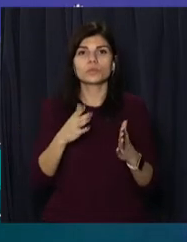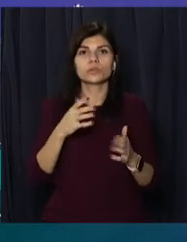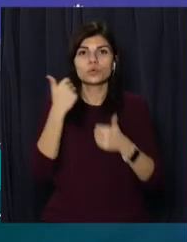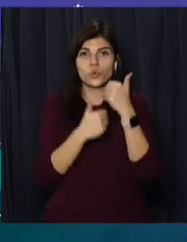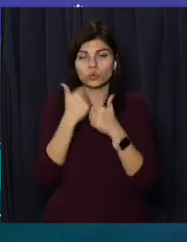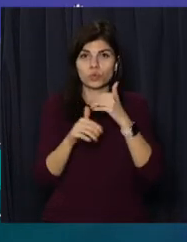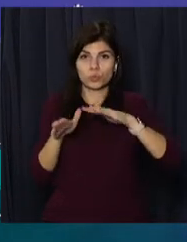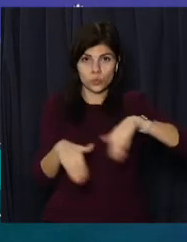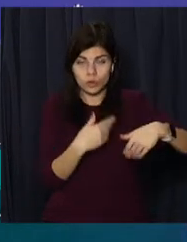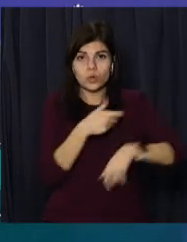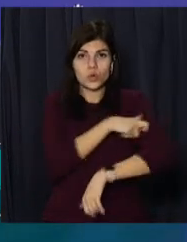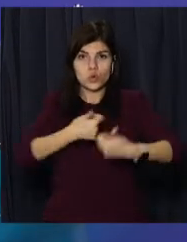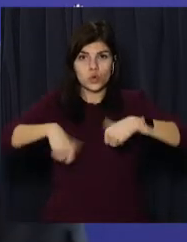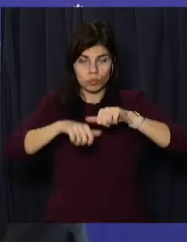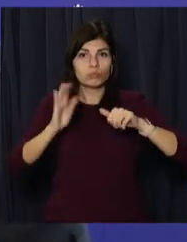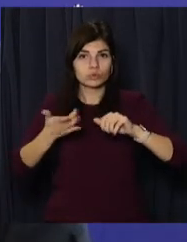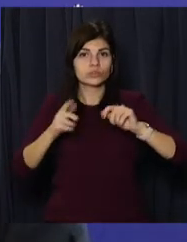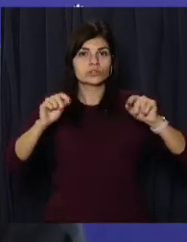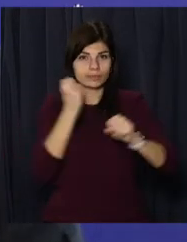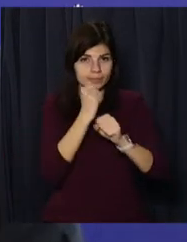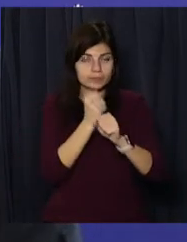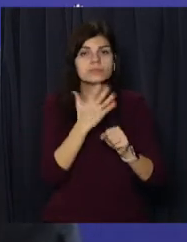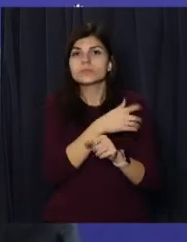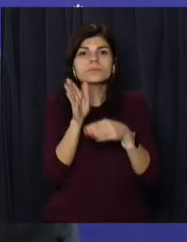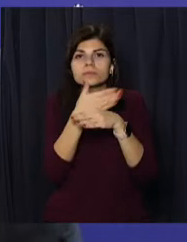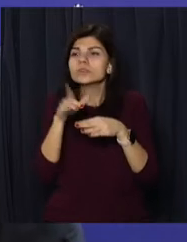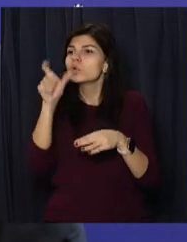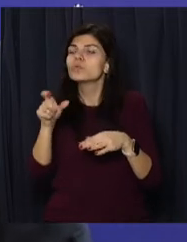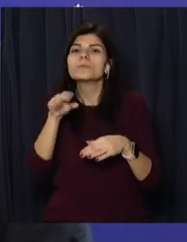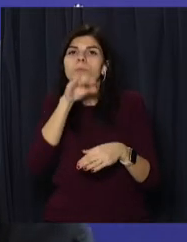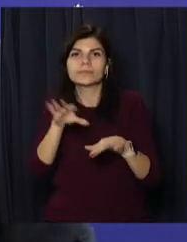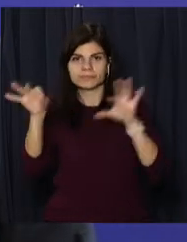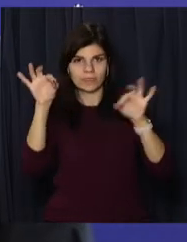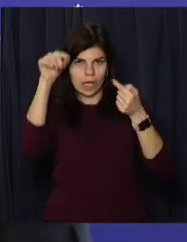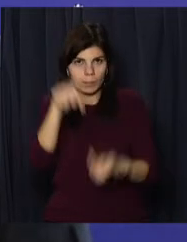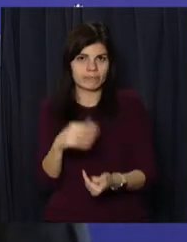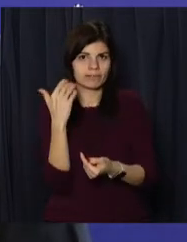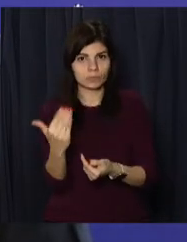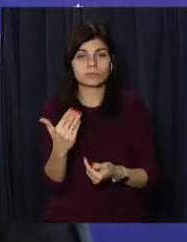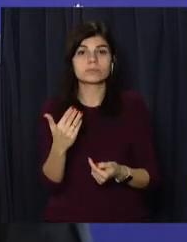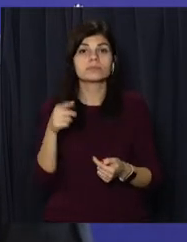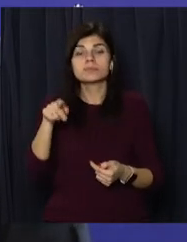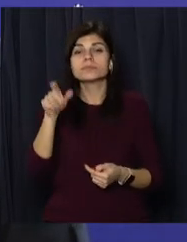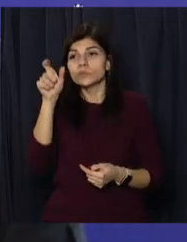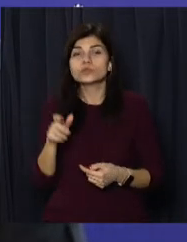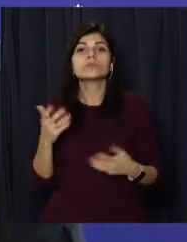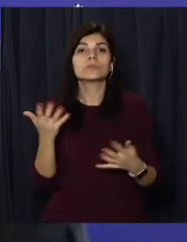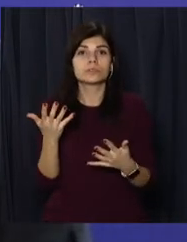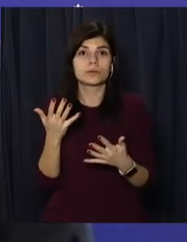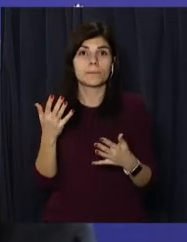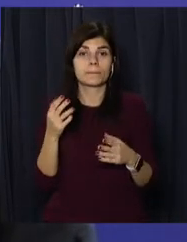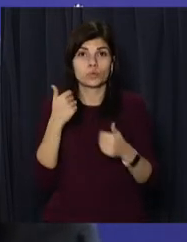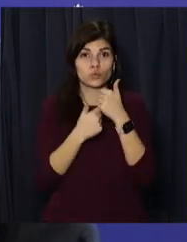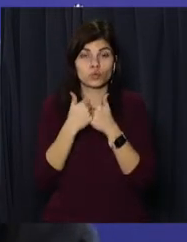конкурс. Відповідна комісія створена буде, яка буде займатися відбіром таких фахівців. І той фахівець, кандидат, який